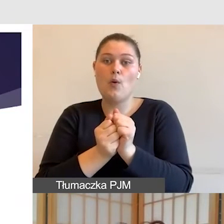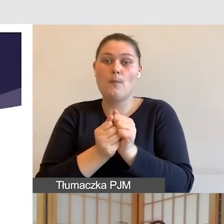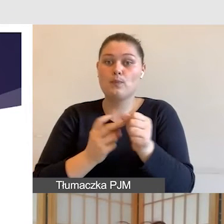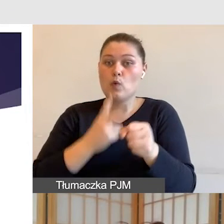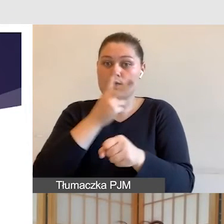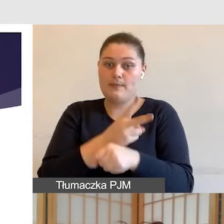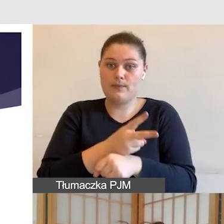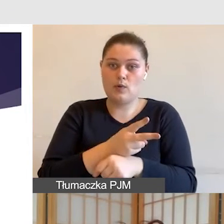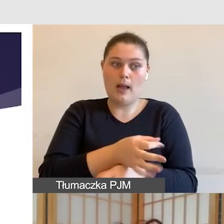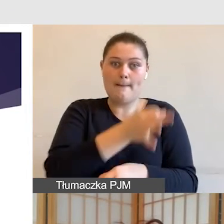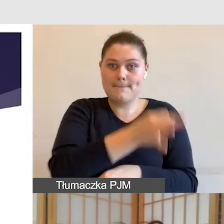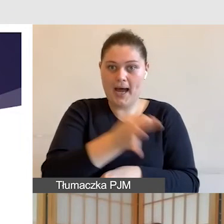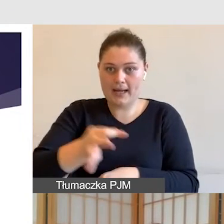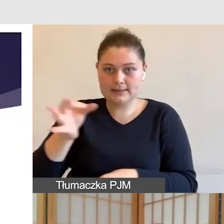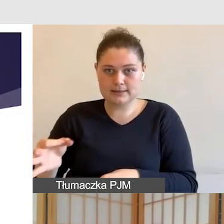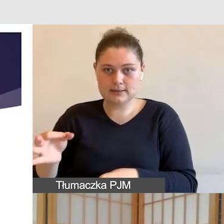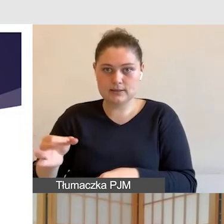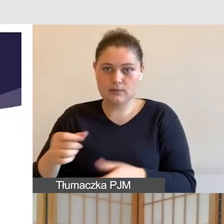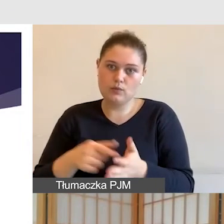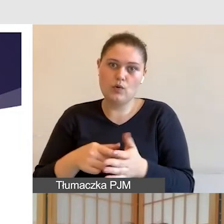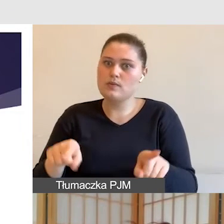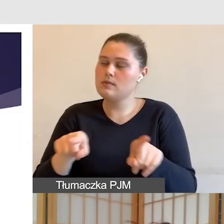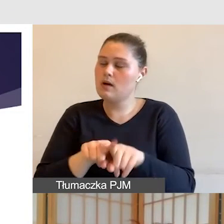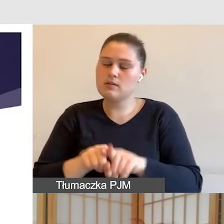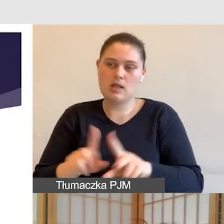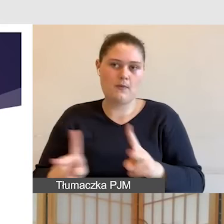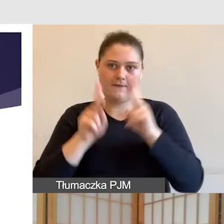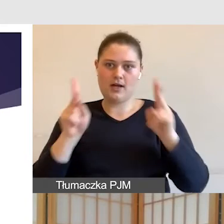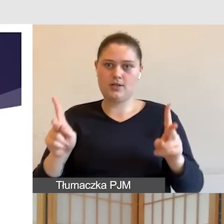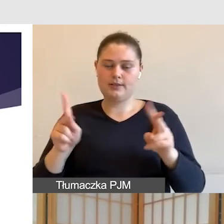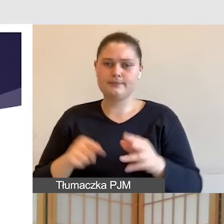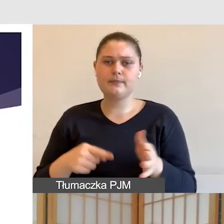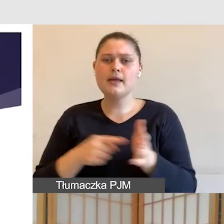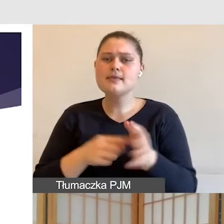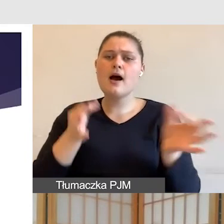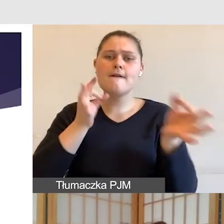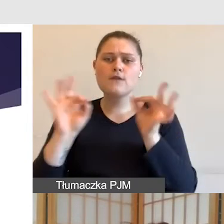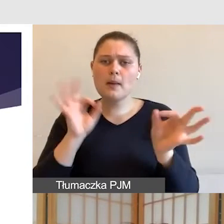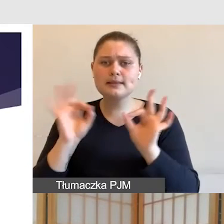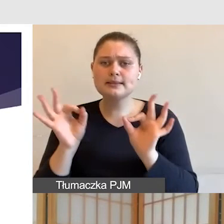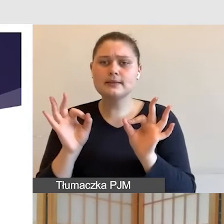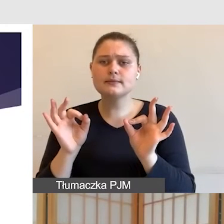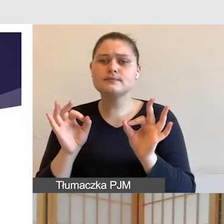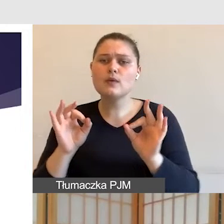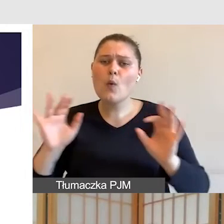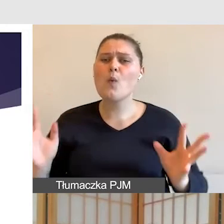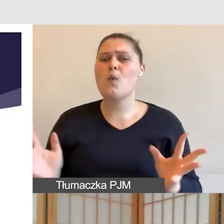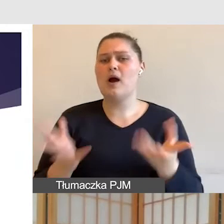jest niezmiernie ważne dla naszych uczestników. Więc taka informacja na stronie bardzo ułatwia